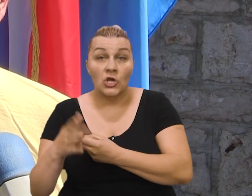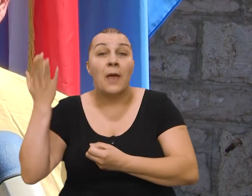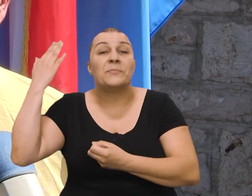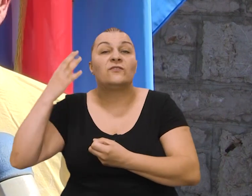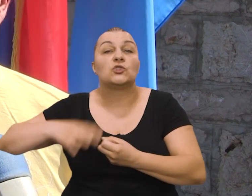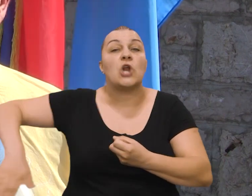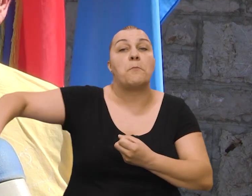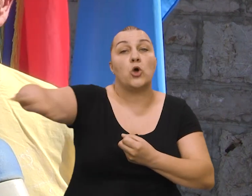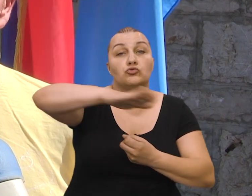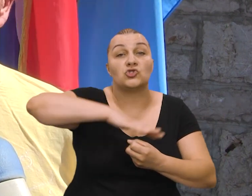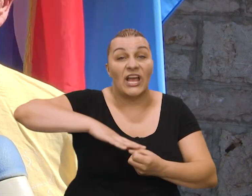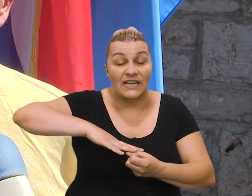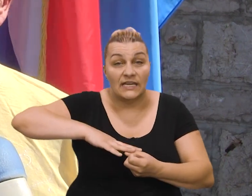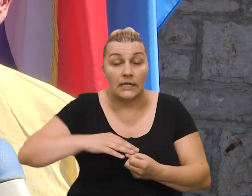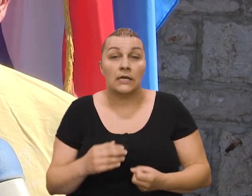općine Knina,